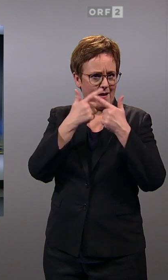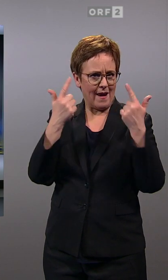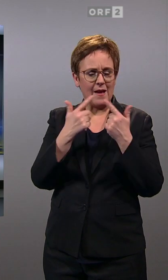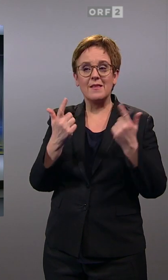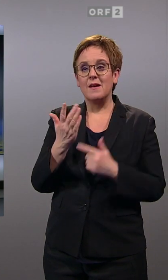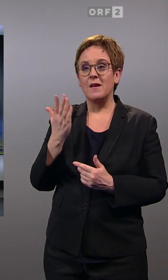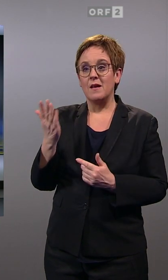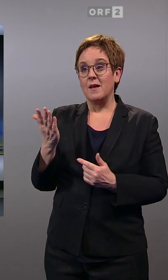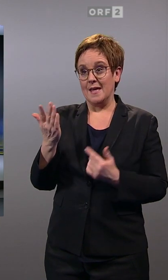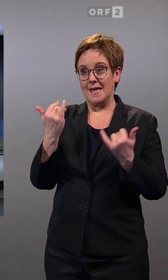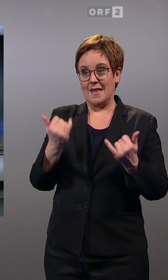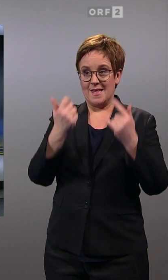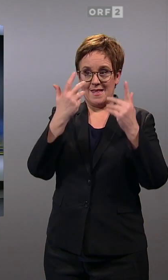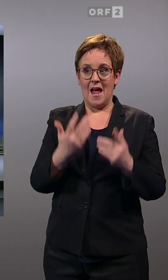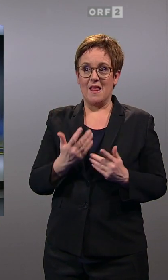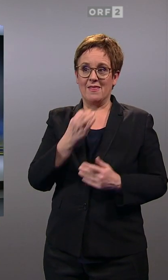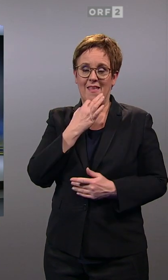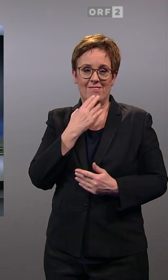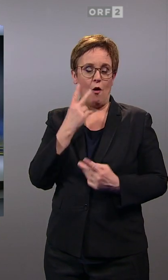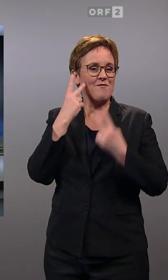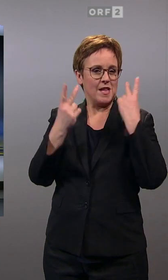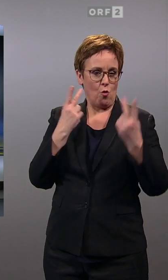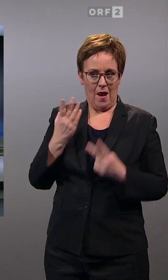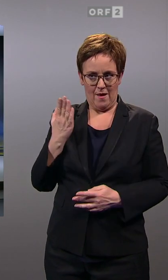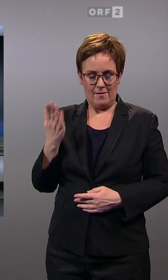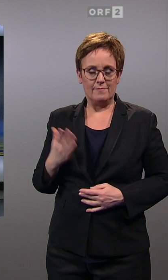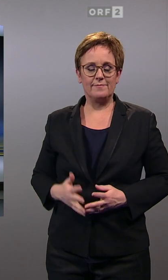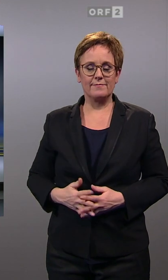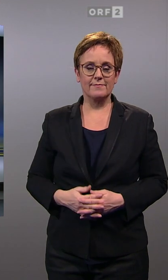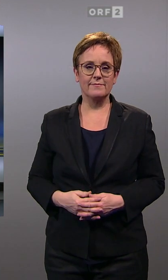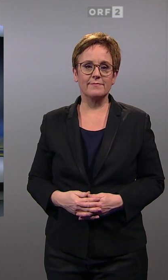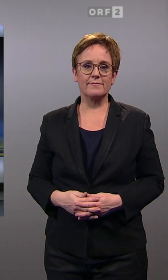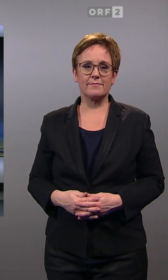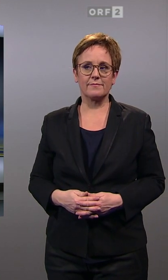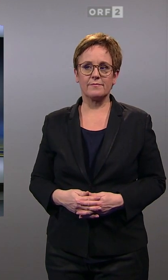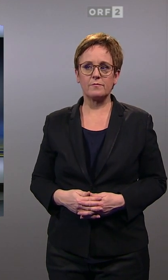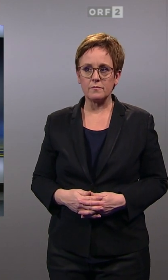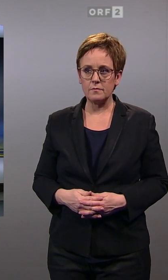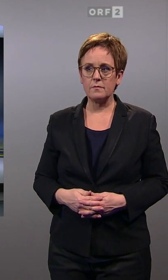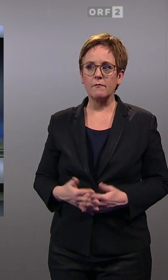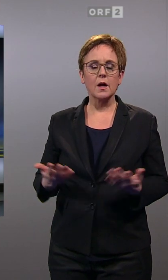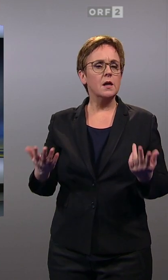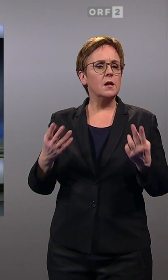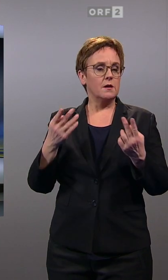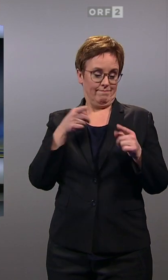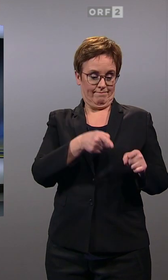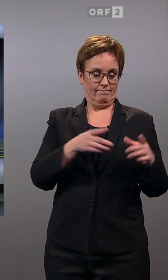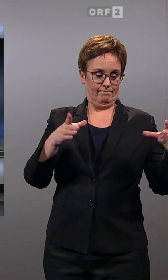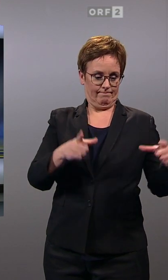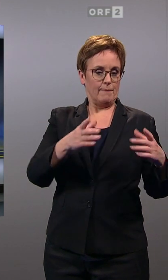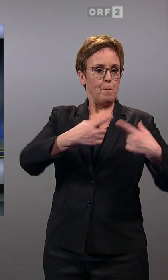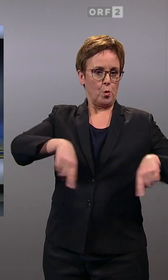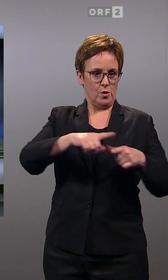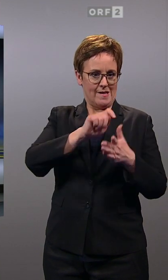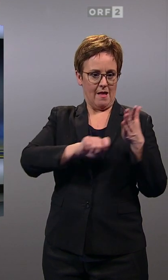unterlegt hat, können wir hier noch einmal visualisiert Ihnen zur Kenntnis bringen. Nämlich, wie wichtig ist die Bundesregierung mit ihrer